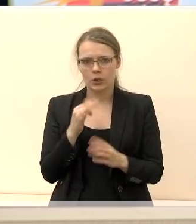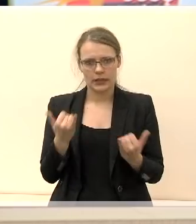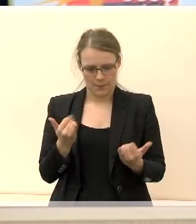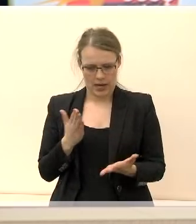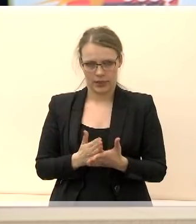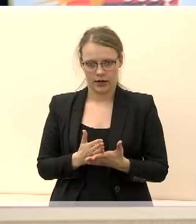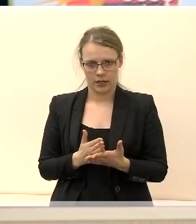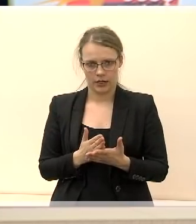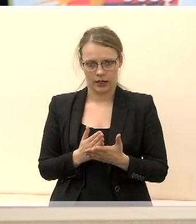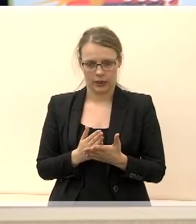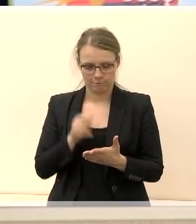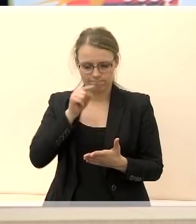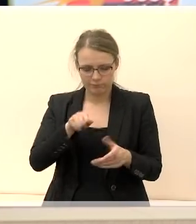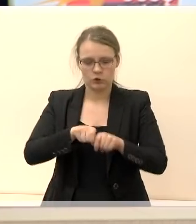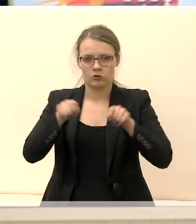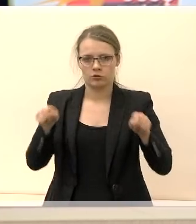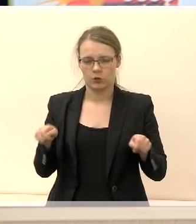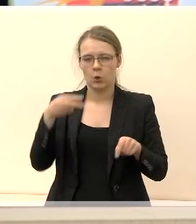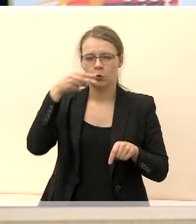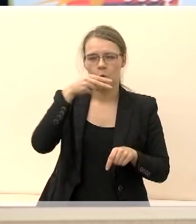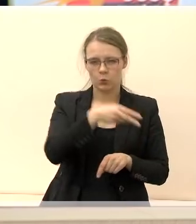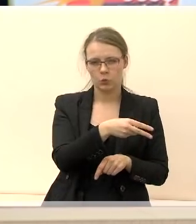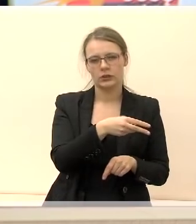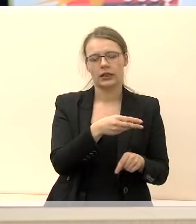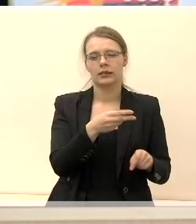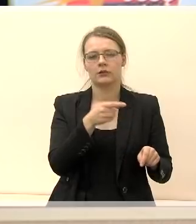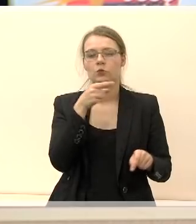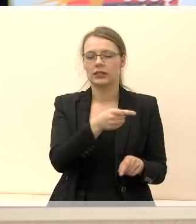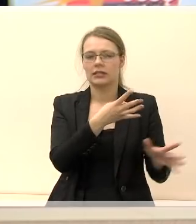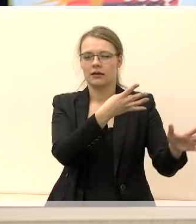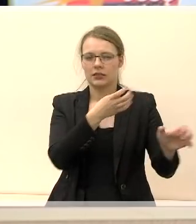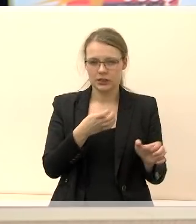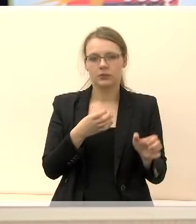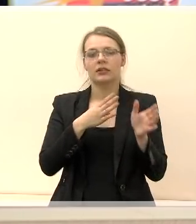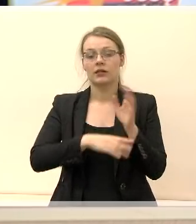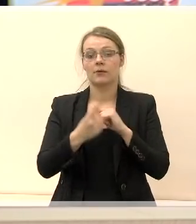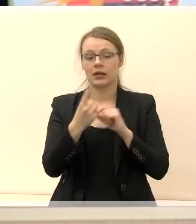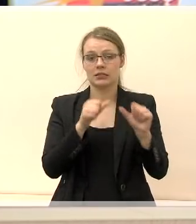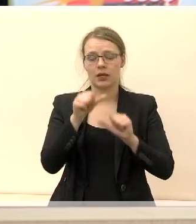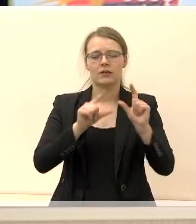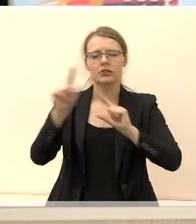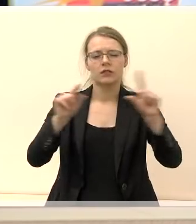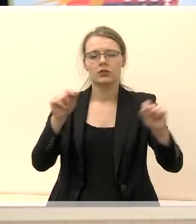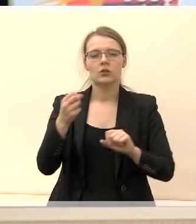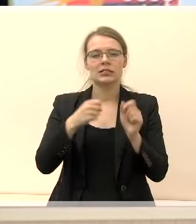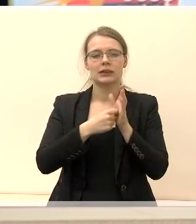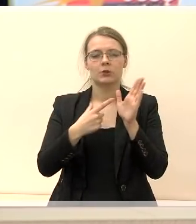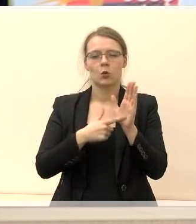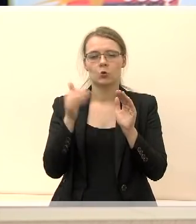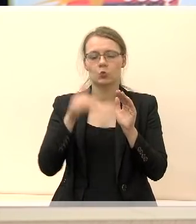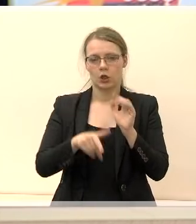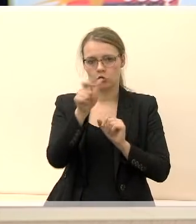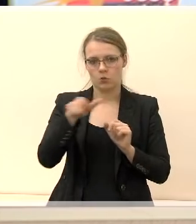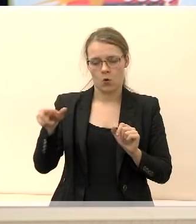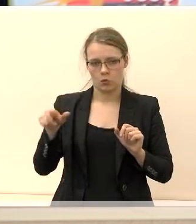Taigi, per nuo 1991 metų iki šios dienos iš Marijampolės išvažiavo 17 tūkstančių gynantojų.